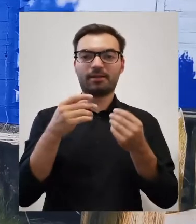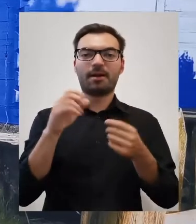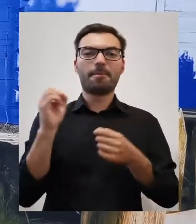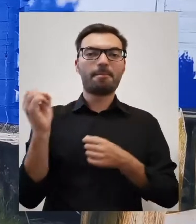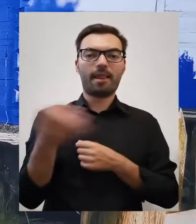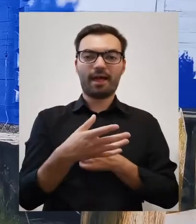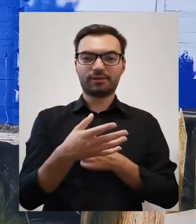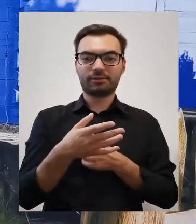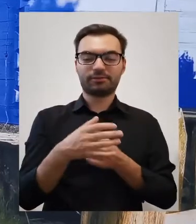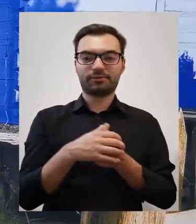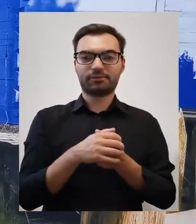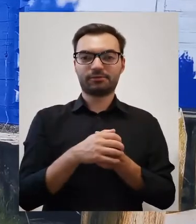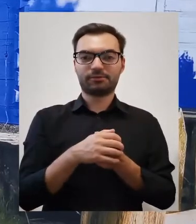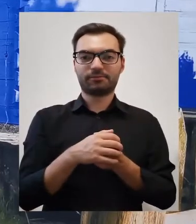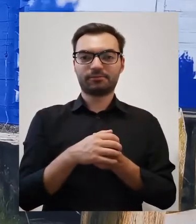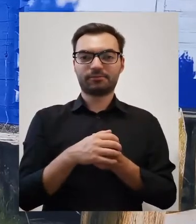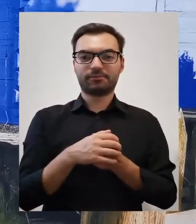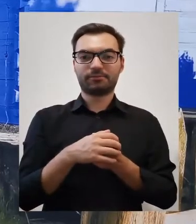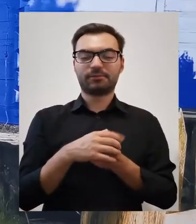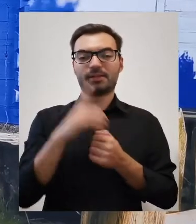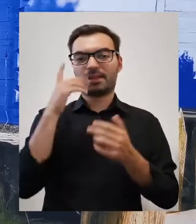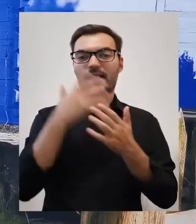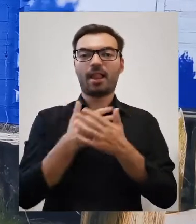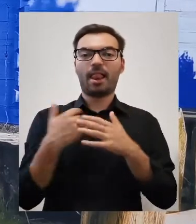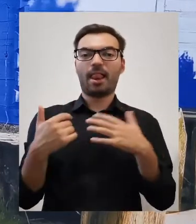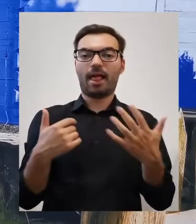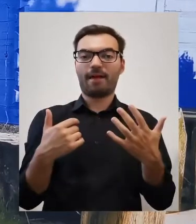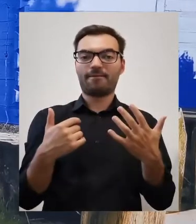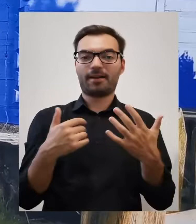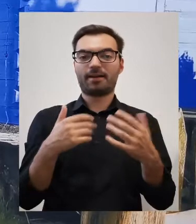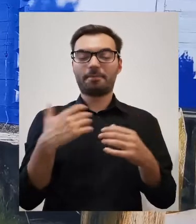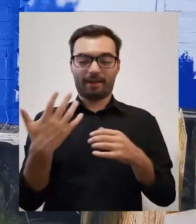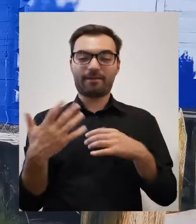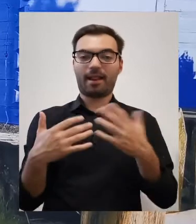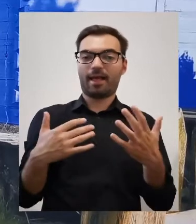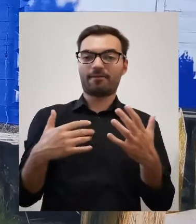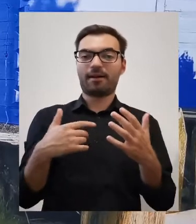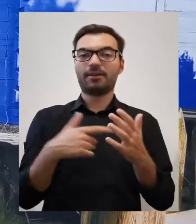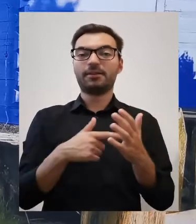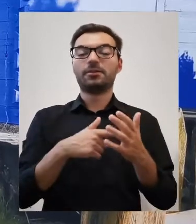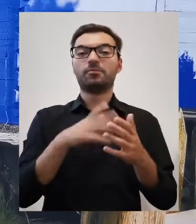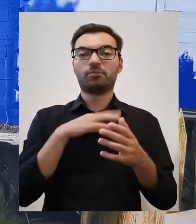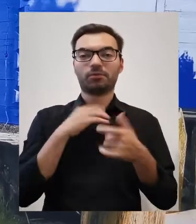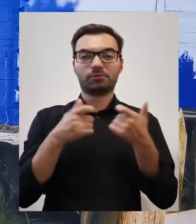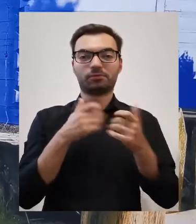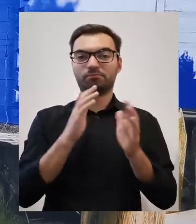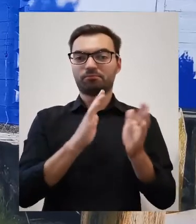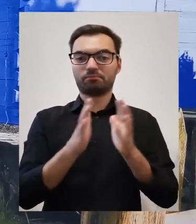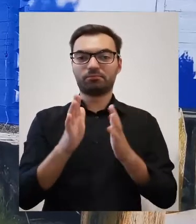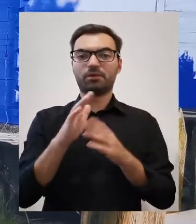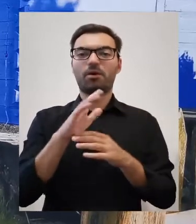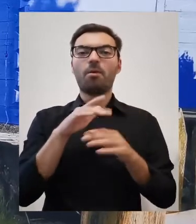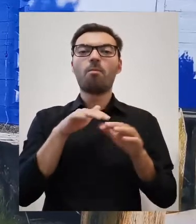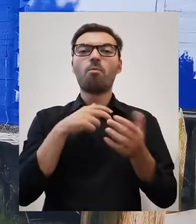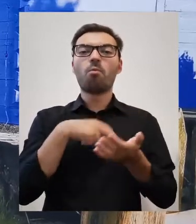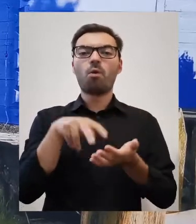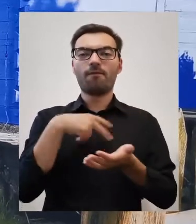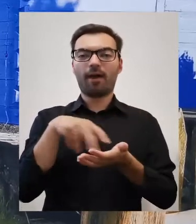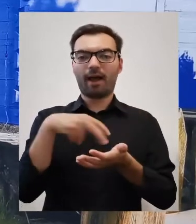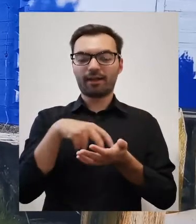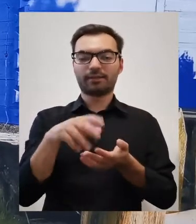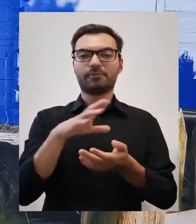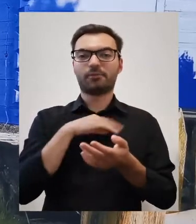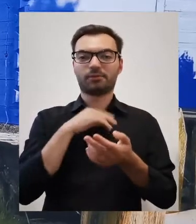fantastyczne plaże na prawobrzeżu. Na lewobrzeżu z kolei można doprowadzić do porządku